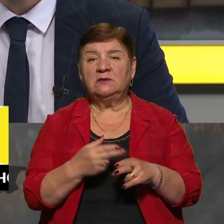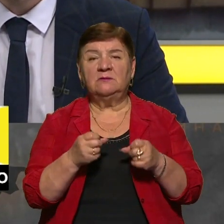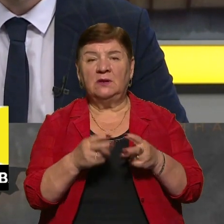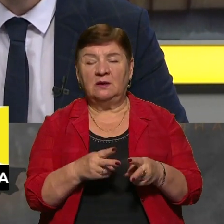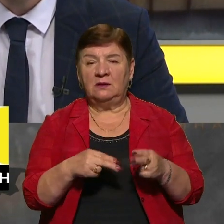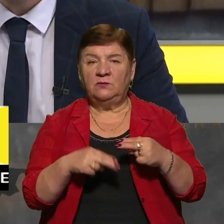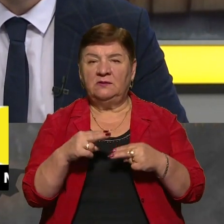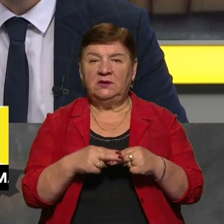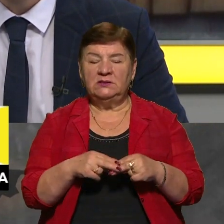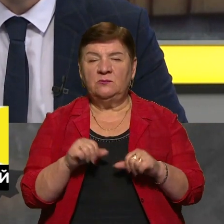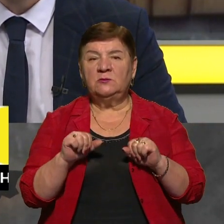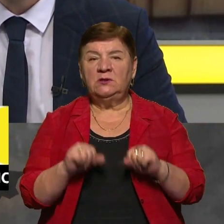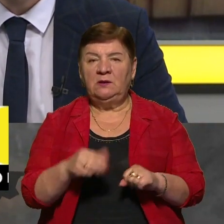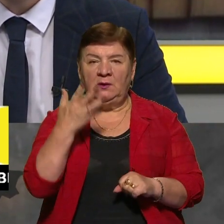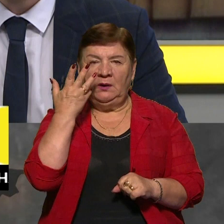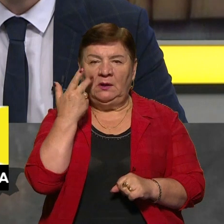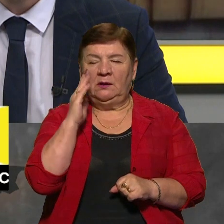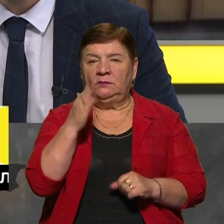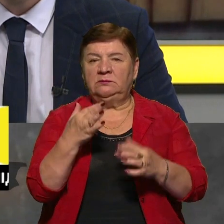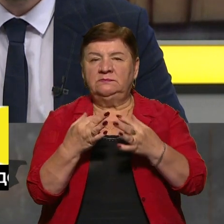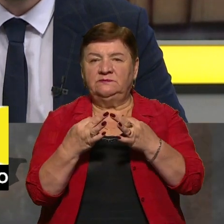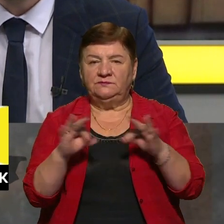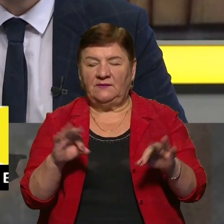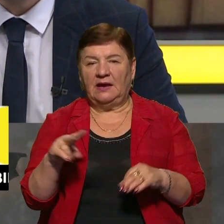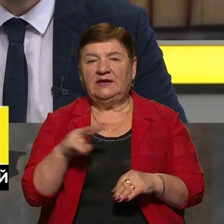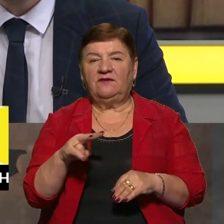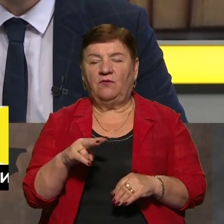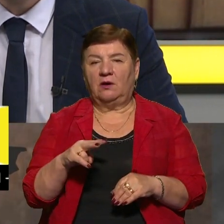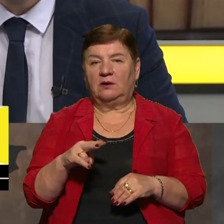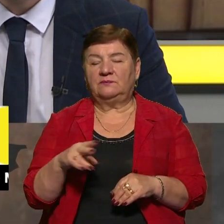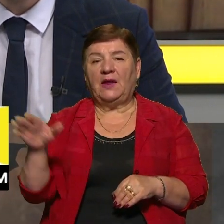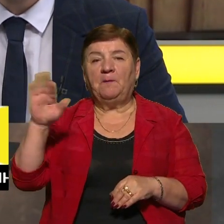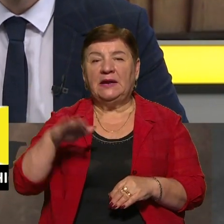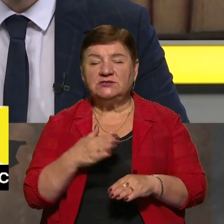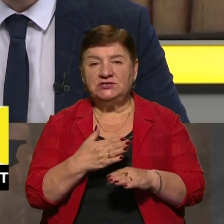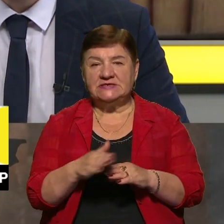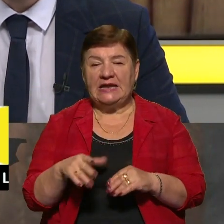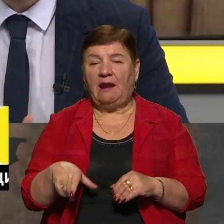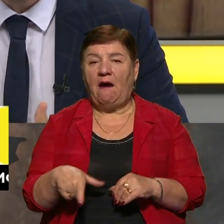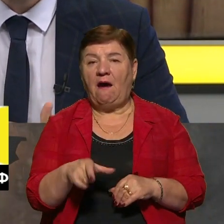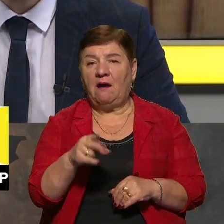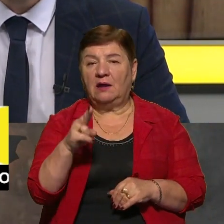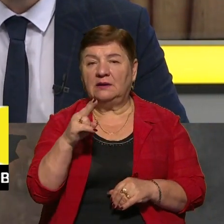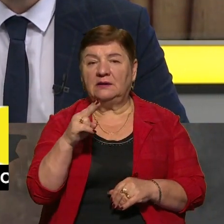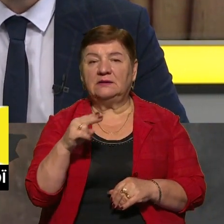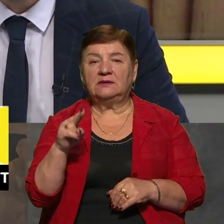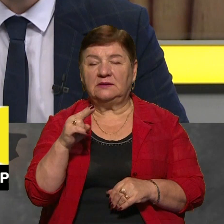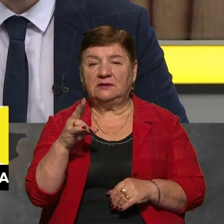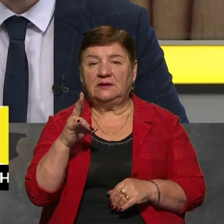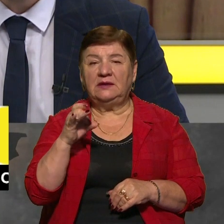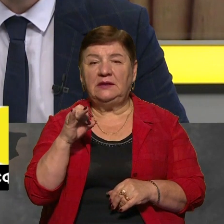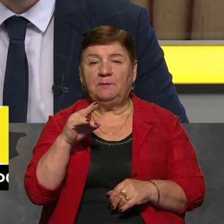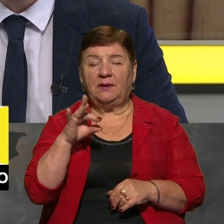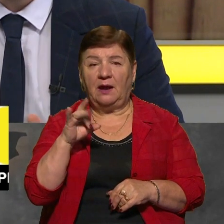будівництво буде можливим, коли буде звільнена і лівобережна частина Дніпра. Які ще фактори можуть